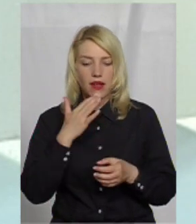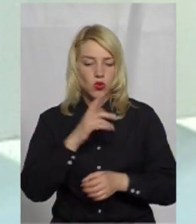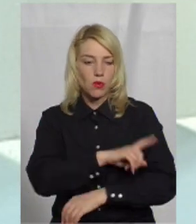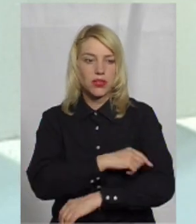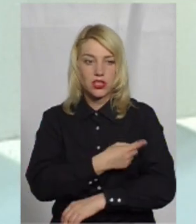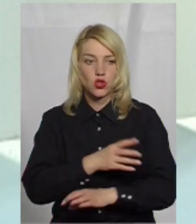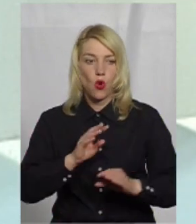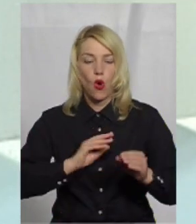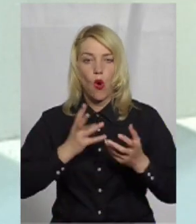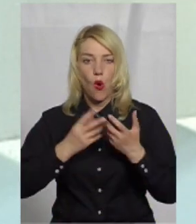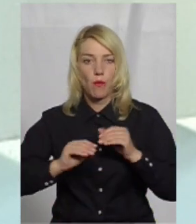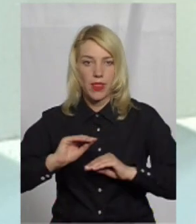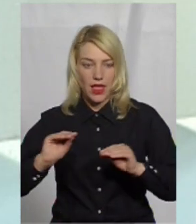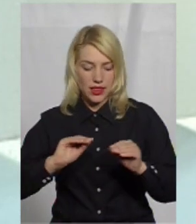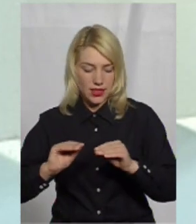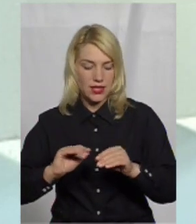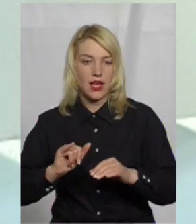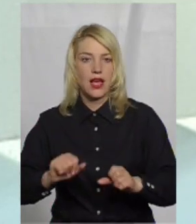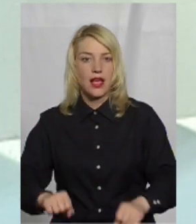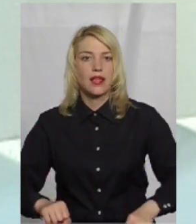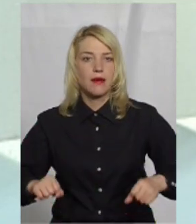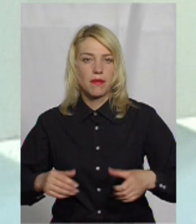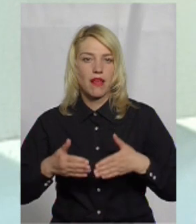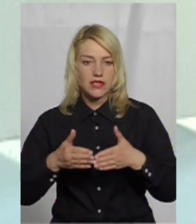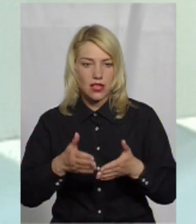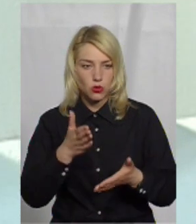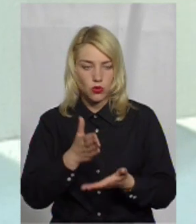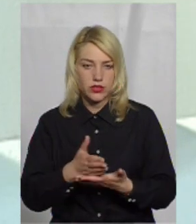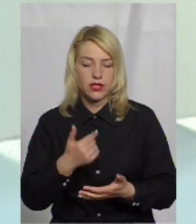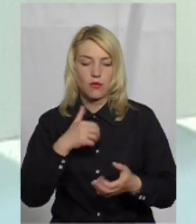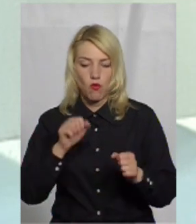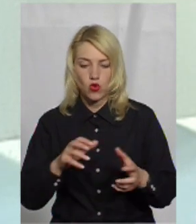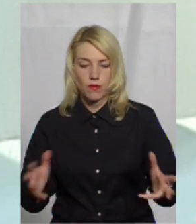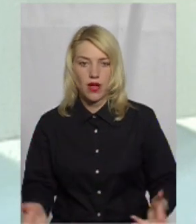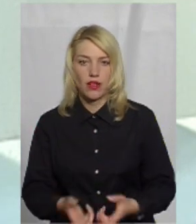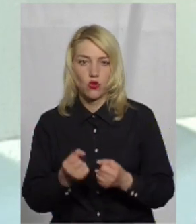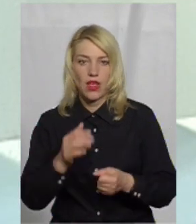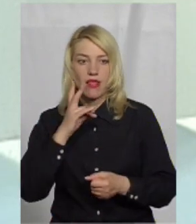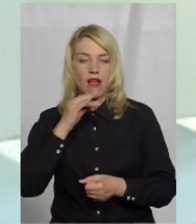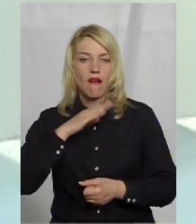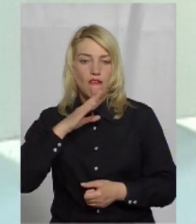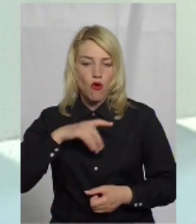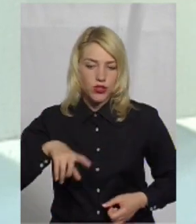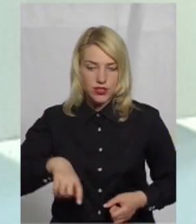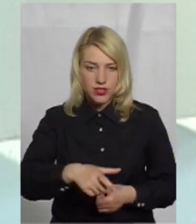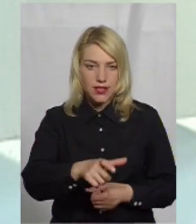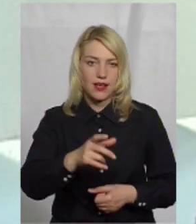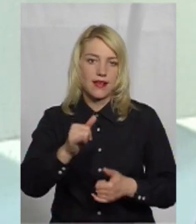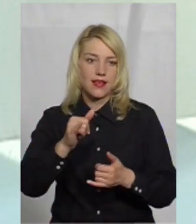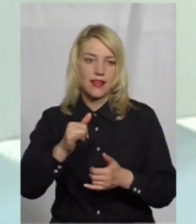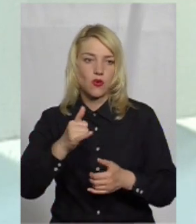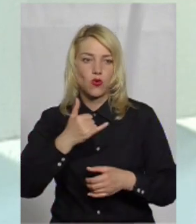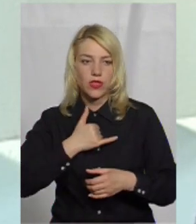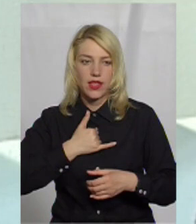ми закупили, і плавзасоб в нас є, і можемо рятувати на воді. У нас